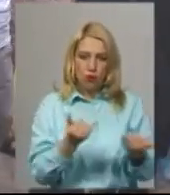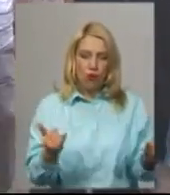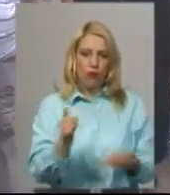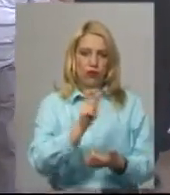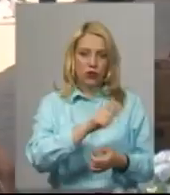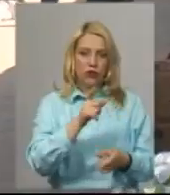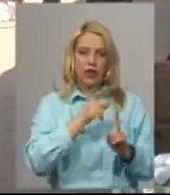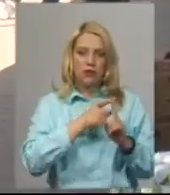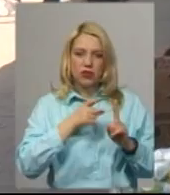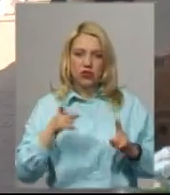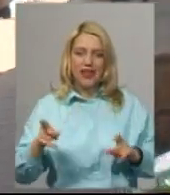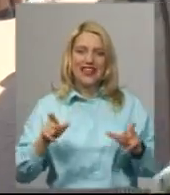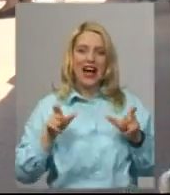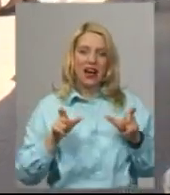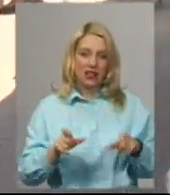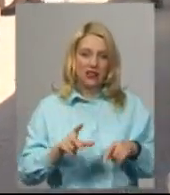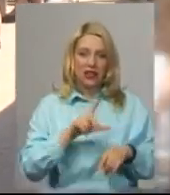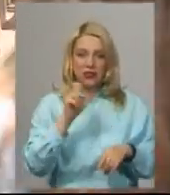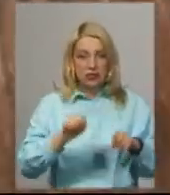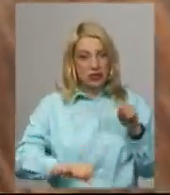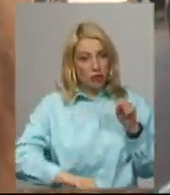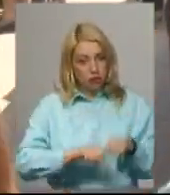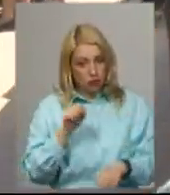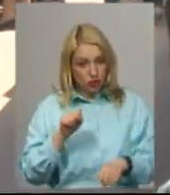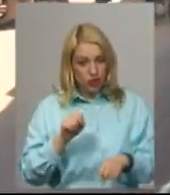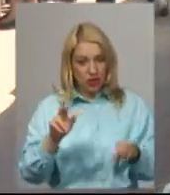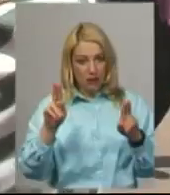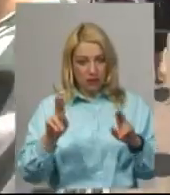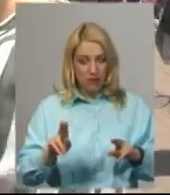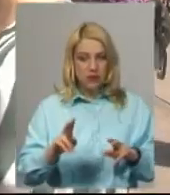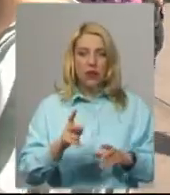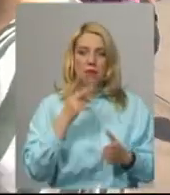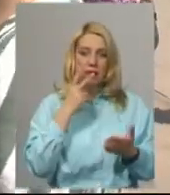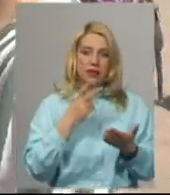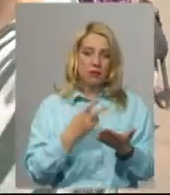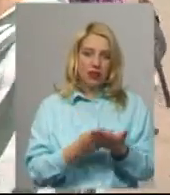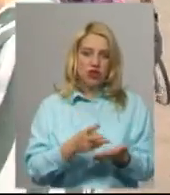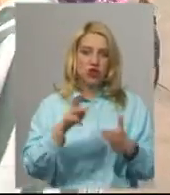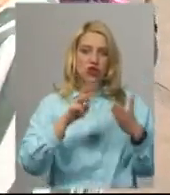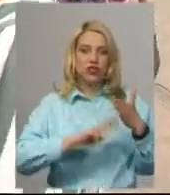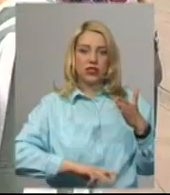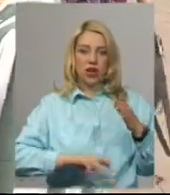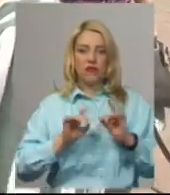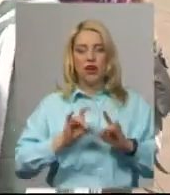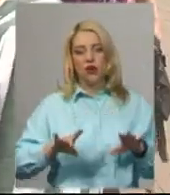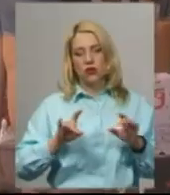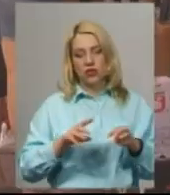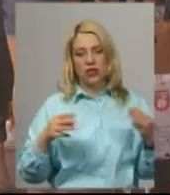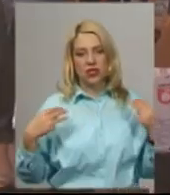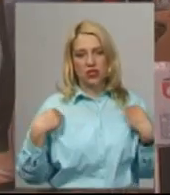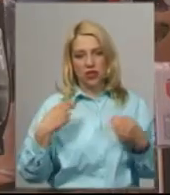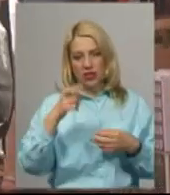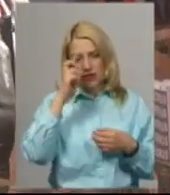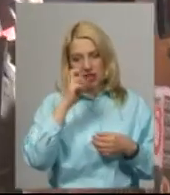карантину. За порушення протиепідемічного режиму передбачений штраф, каже начальник управління Держнагляду за дотриманням санітарного